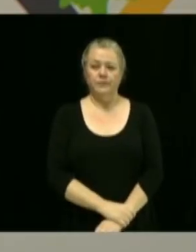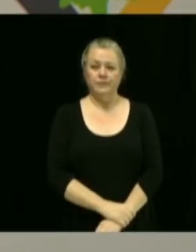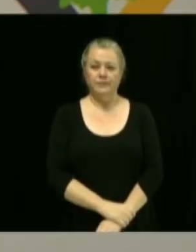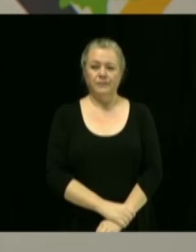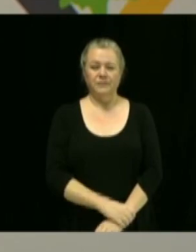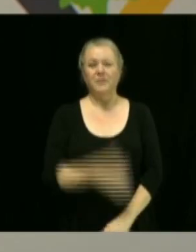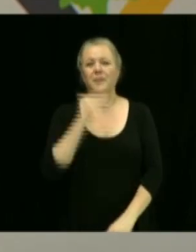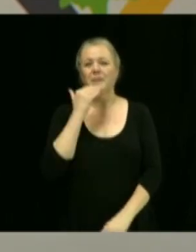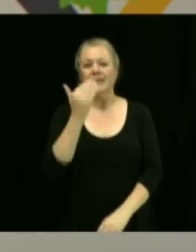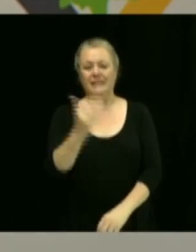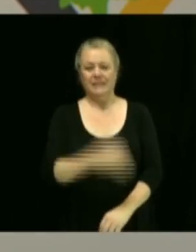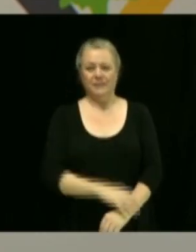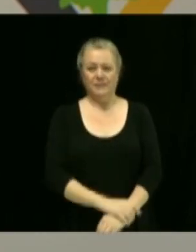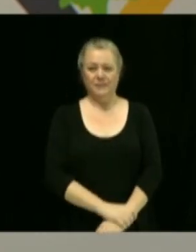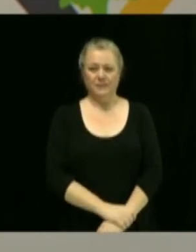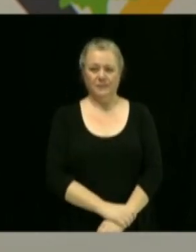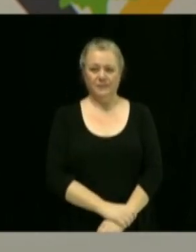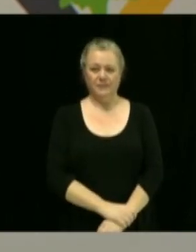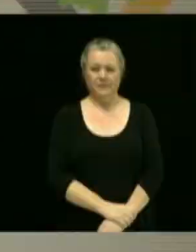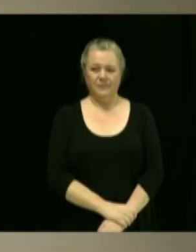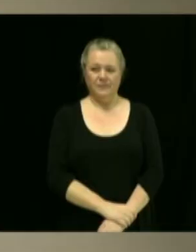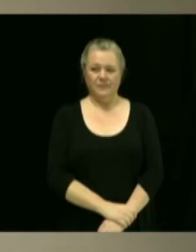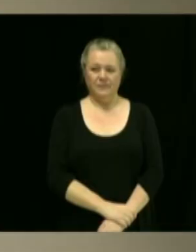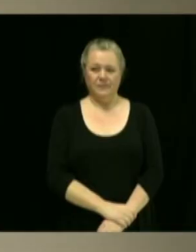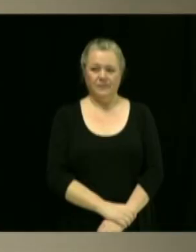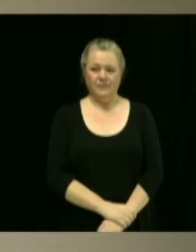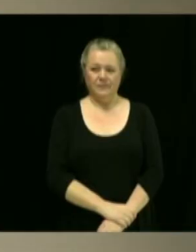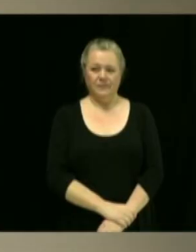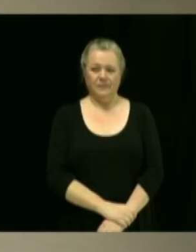Merci. Est-ce qu'il y aurait d'autres questions?